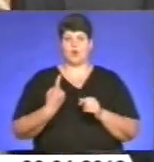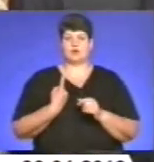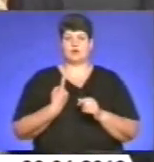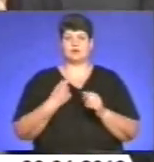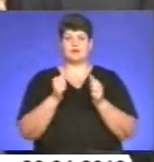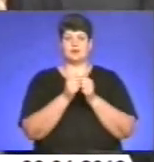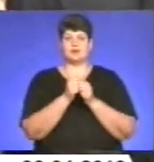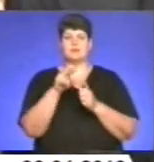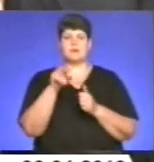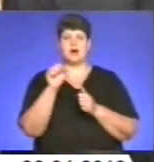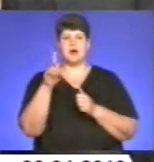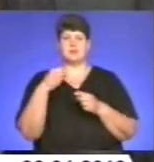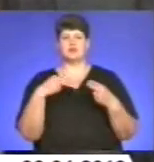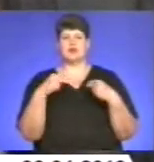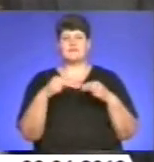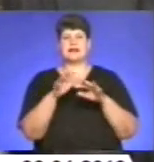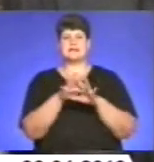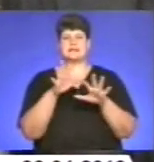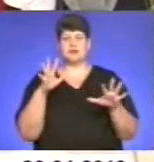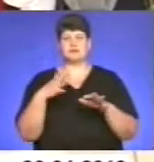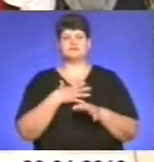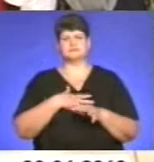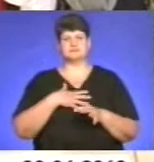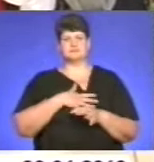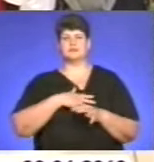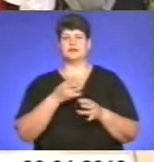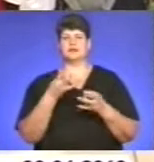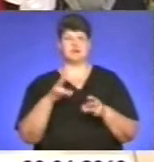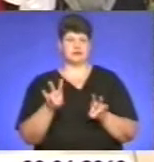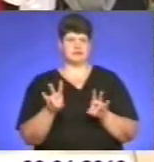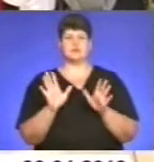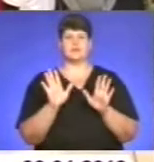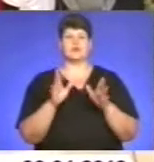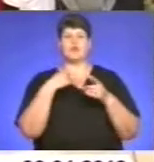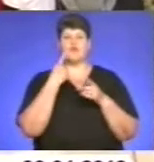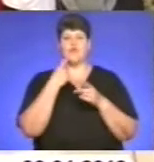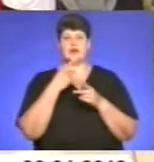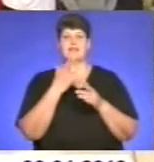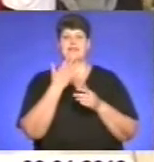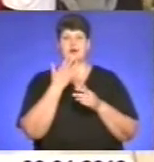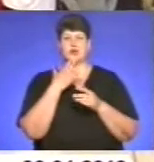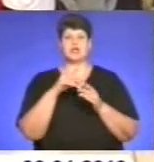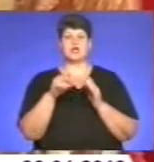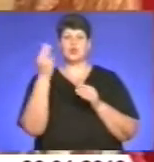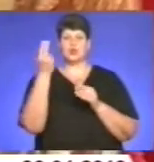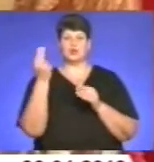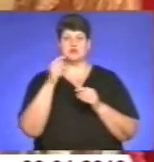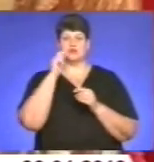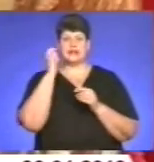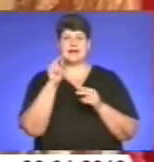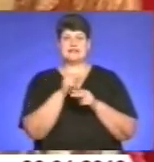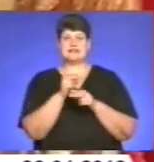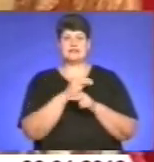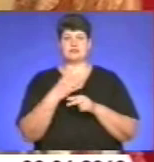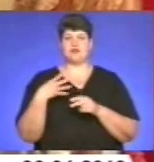торгівельні зали та інші розважальні заклади хвилюватися не варто, зауважує народний художник України, реставратор зі Львова